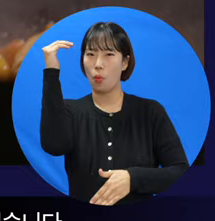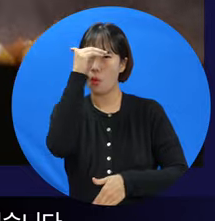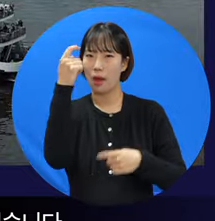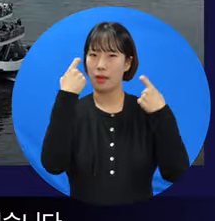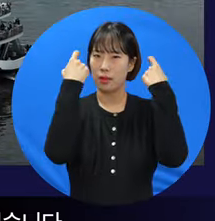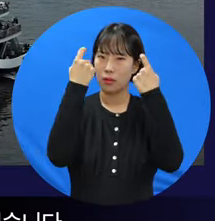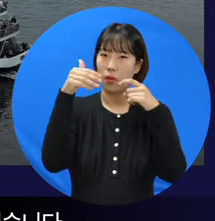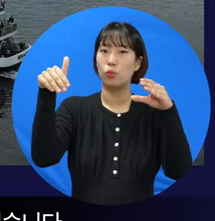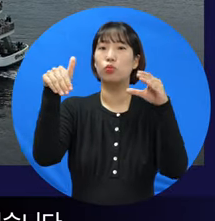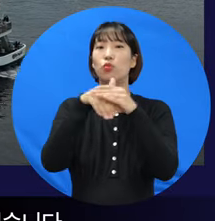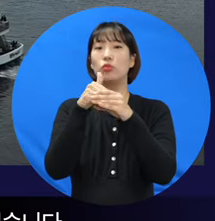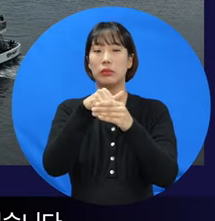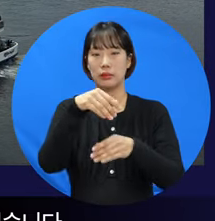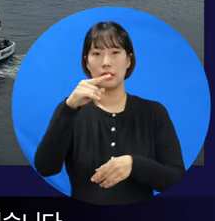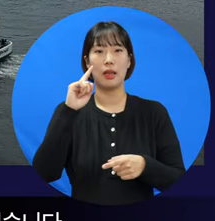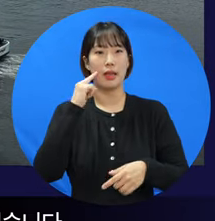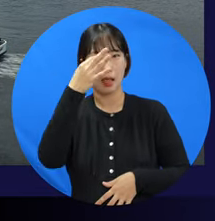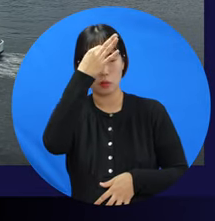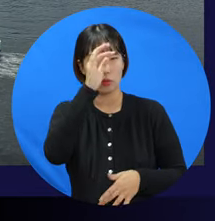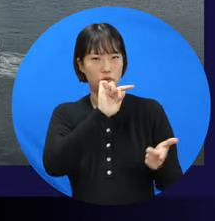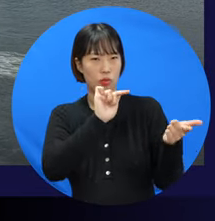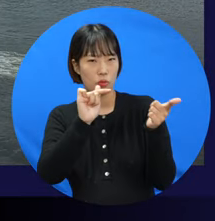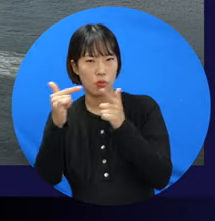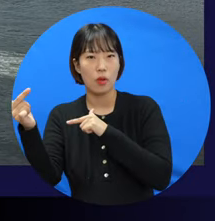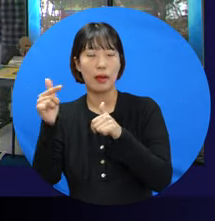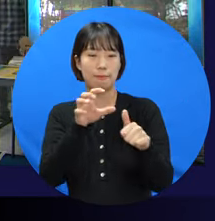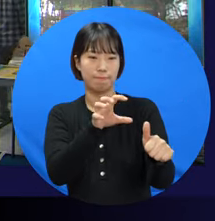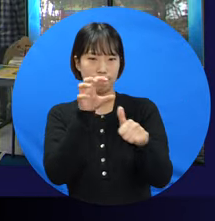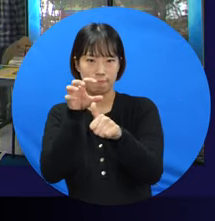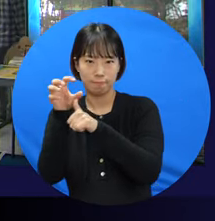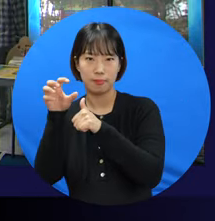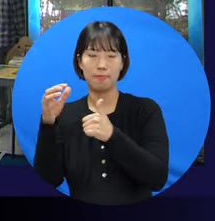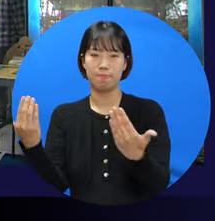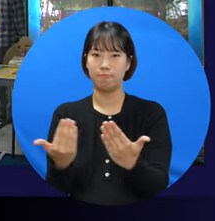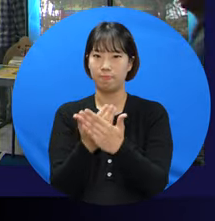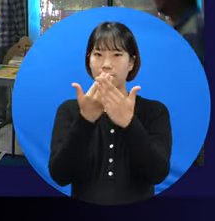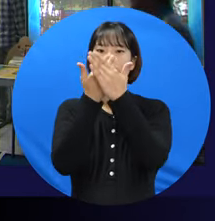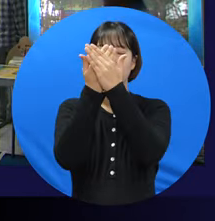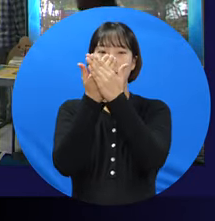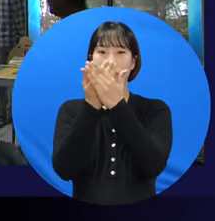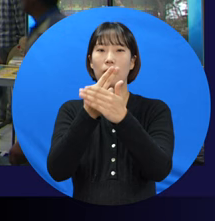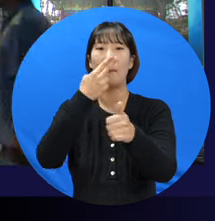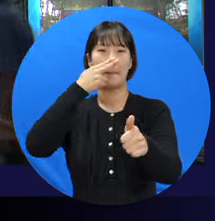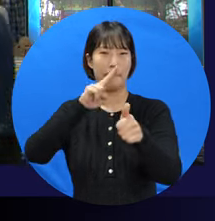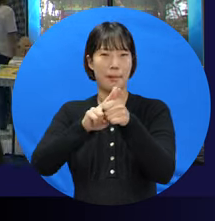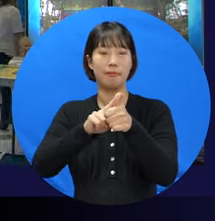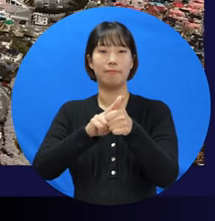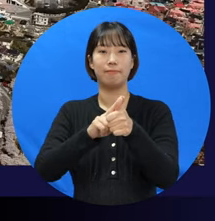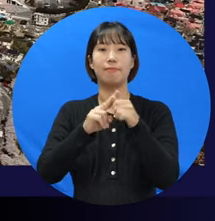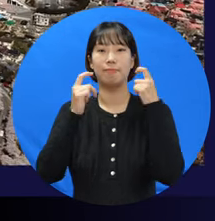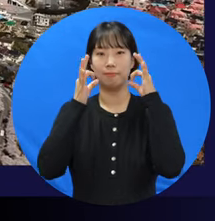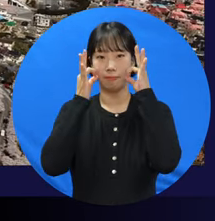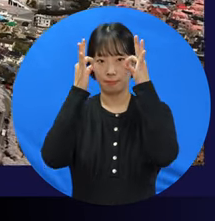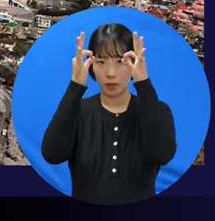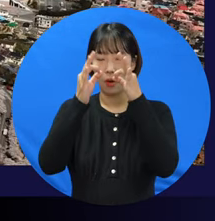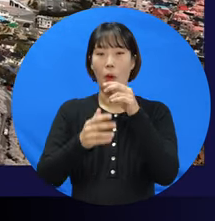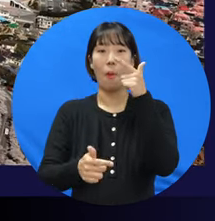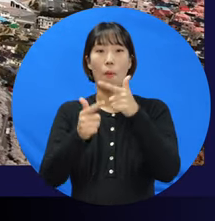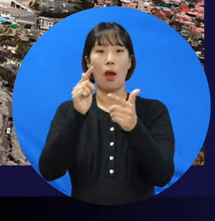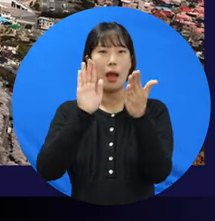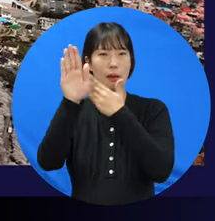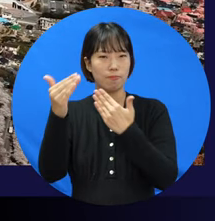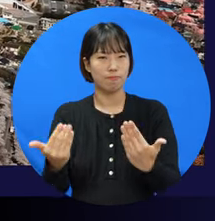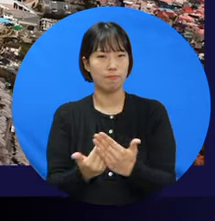관광산업, 그리고 문화예술을 통해서 무한한 성장과 발전을 이루어 가겠습니다. 목포의 새로운